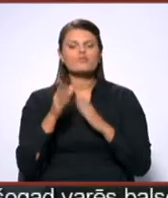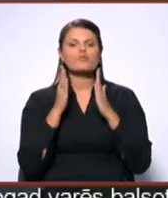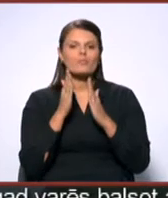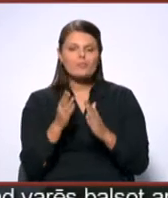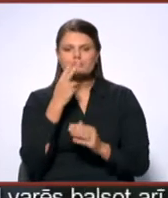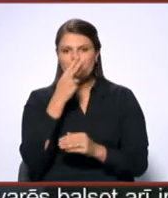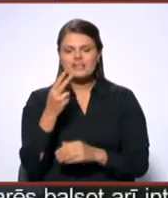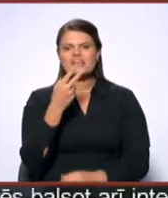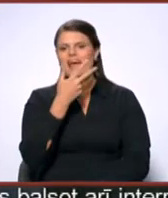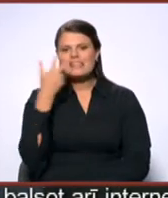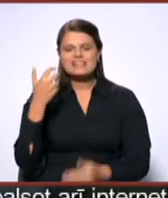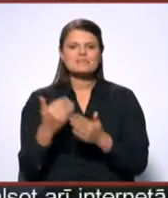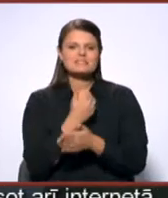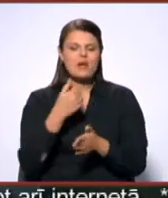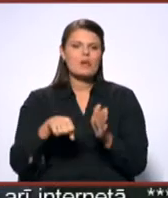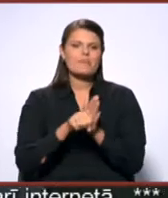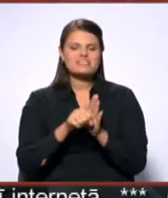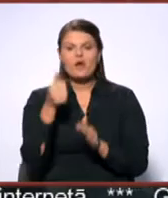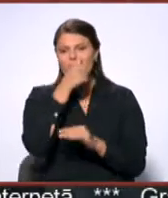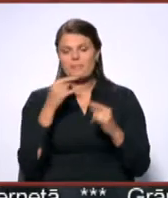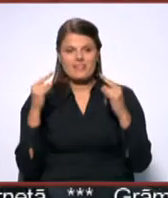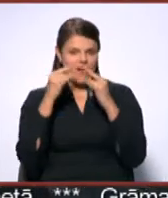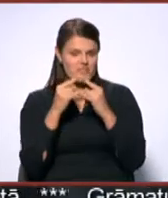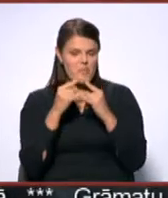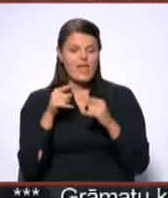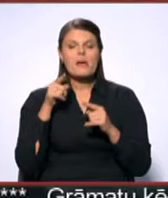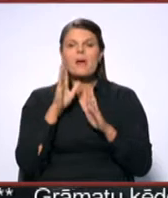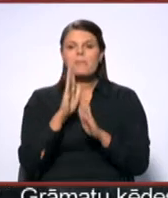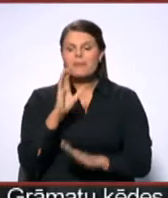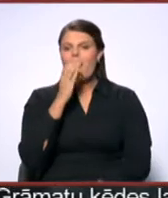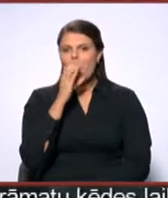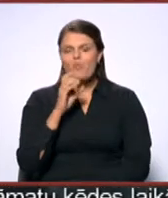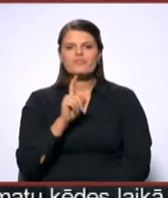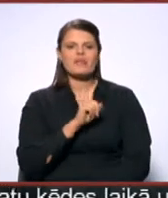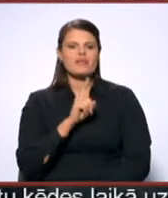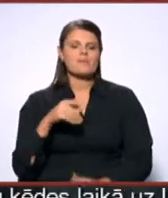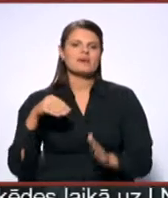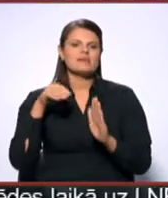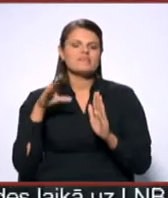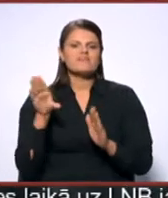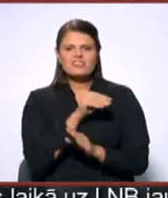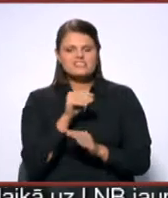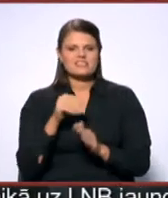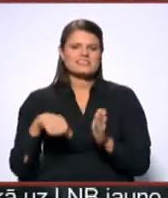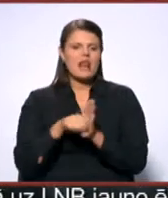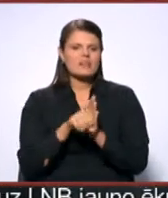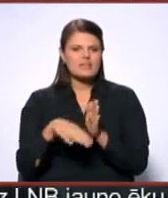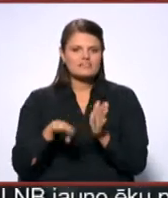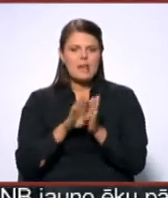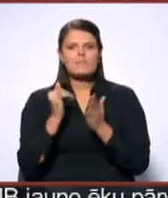arī 300 jauni pieslēgumi privāta mājā. Tā kā pie ūdeņiem jau slēdzās visi klāt, pie